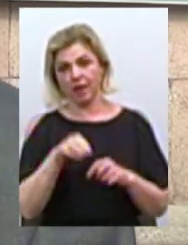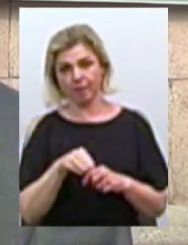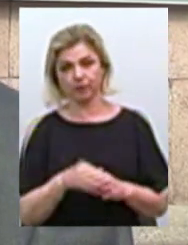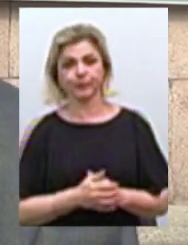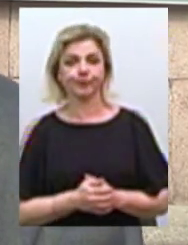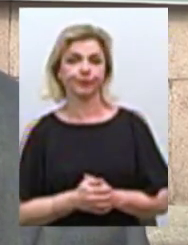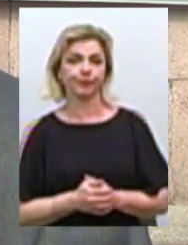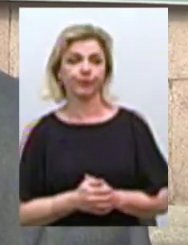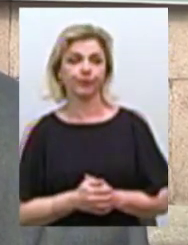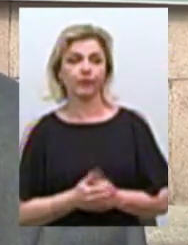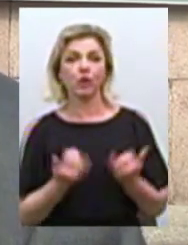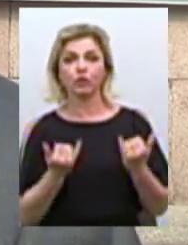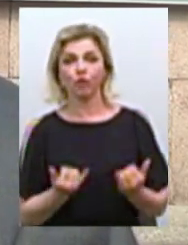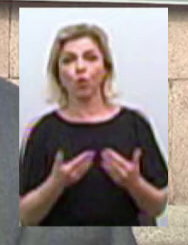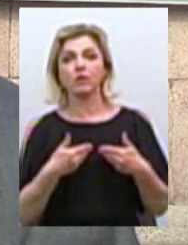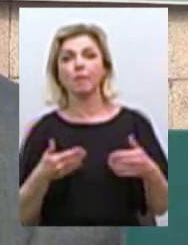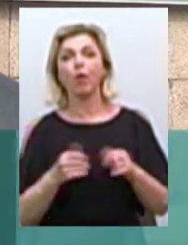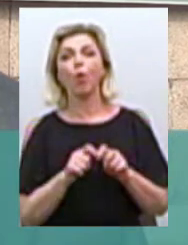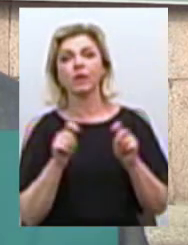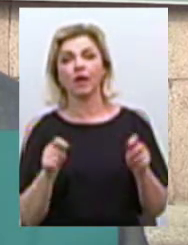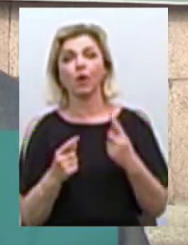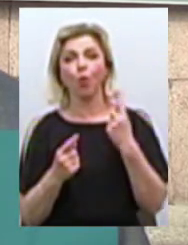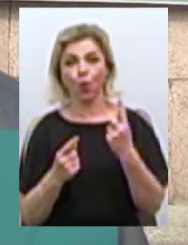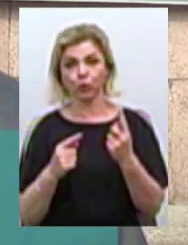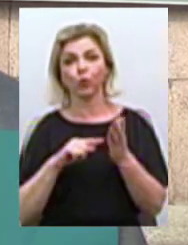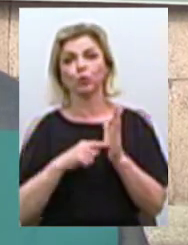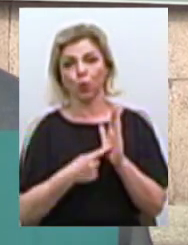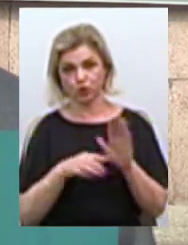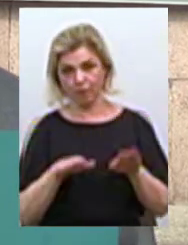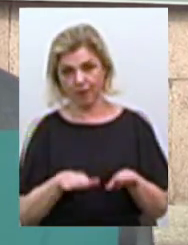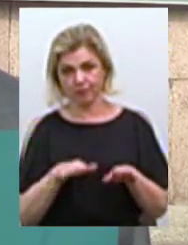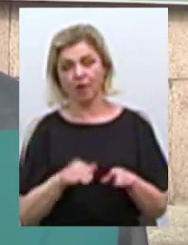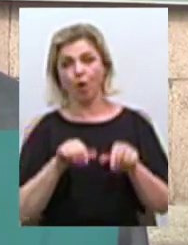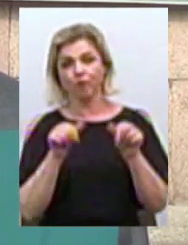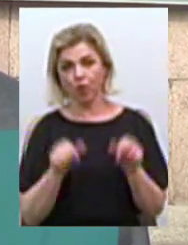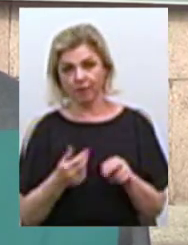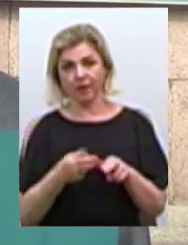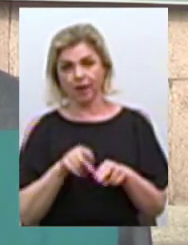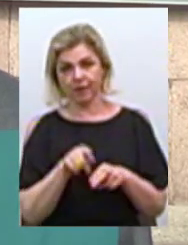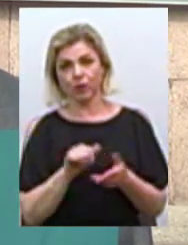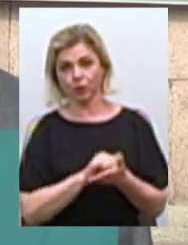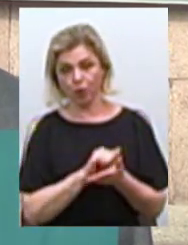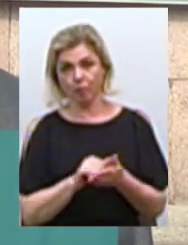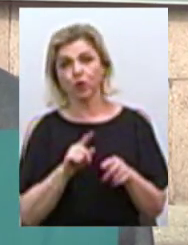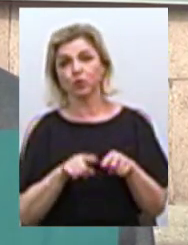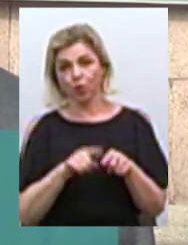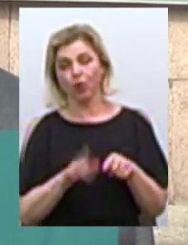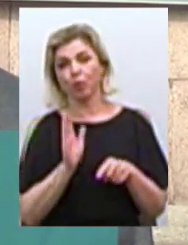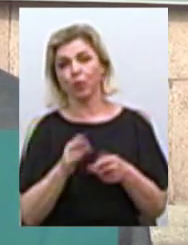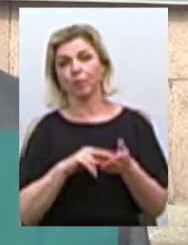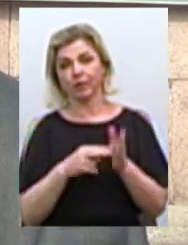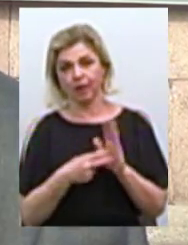Сьогодні ми відкрили одну таку точку входу цих документів. Найближчим часом планується ще